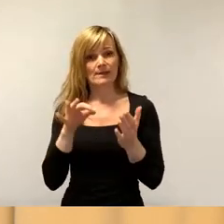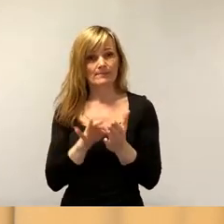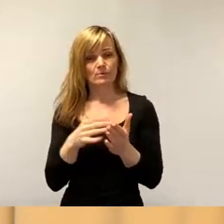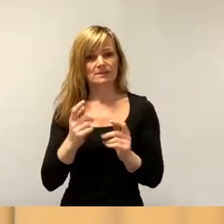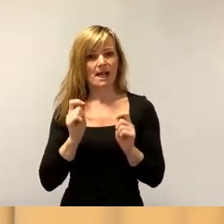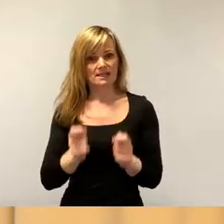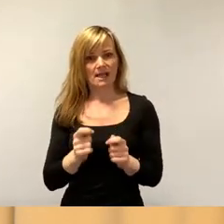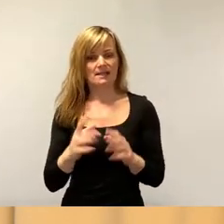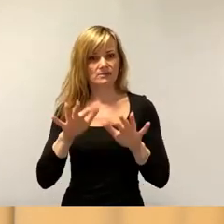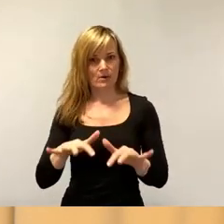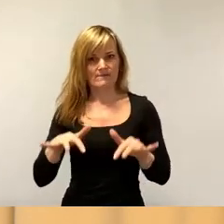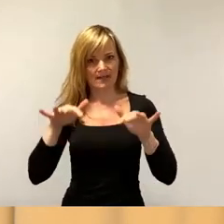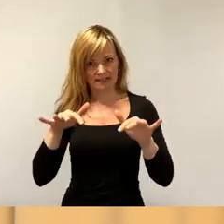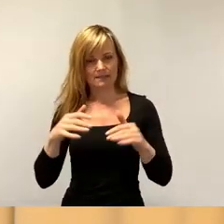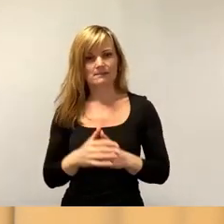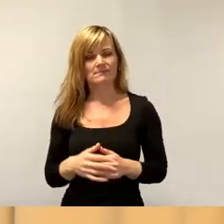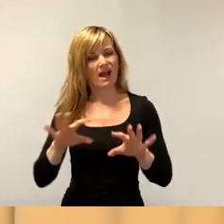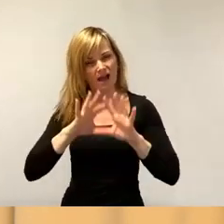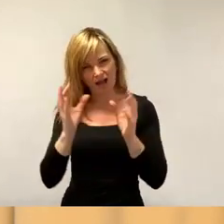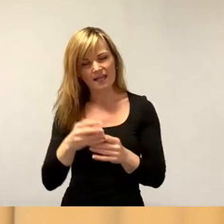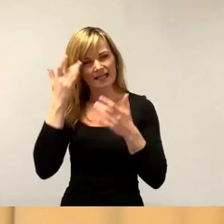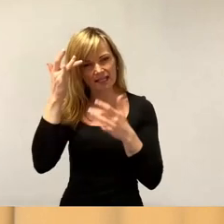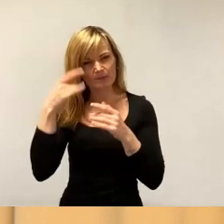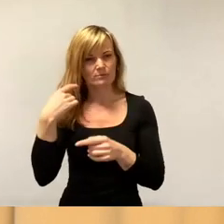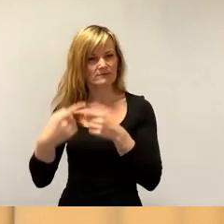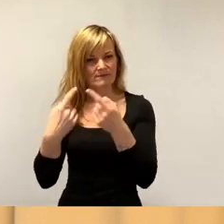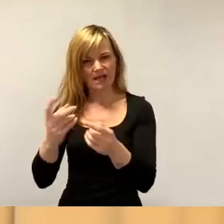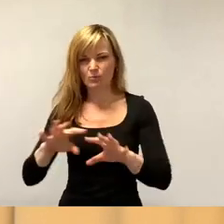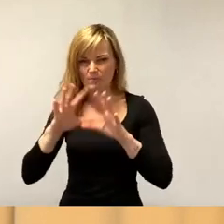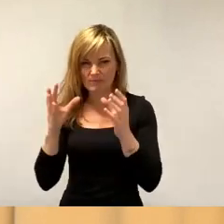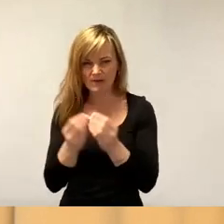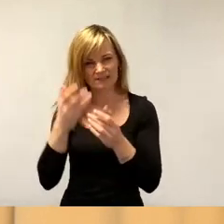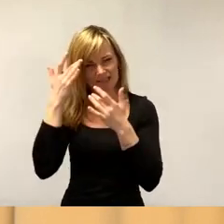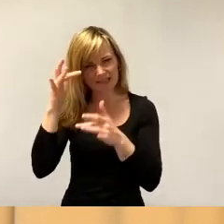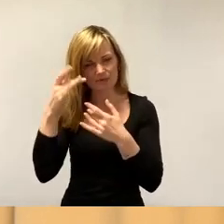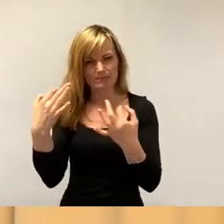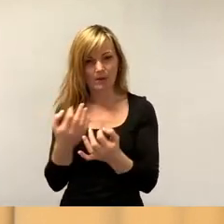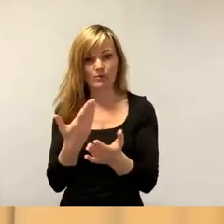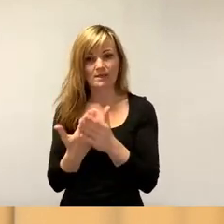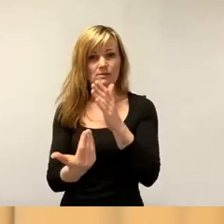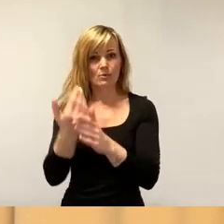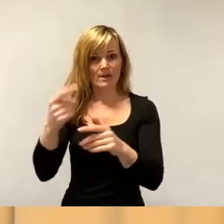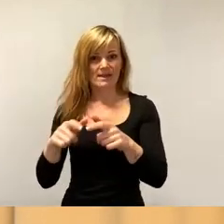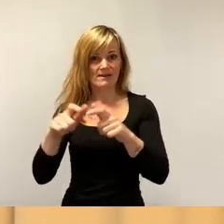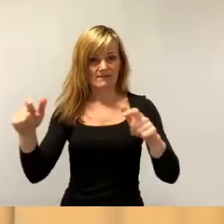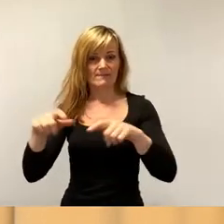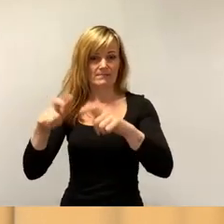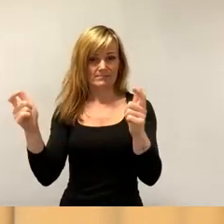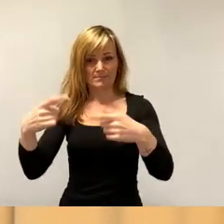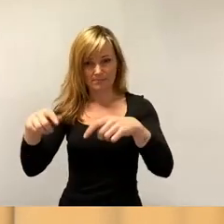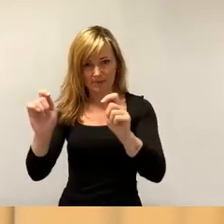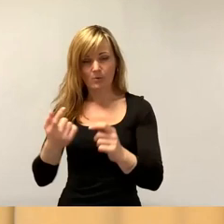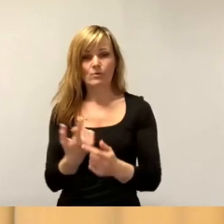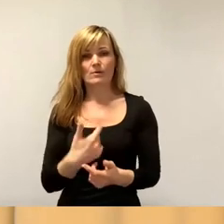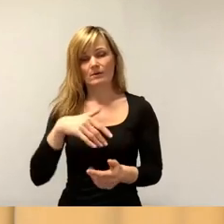zahlreichen Genehmigungsverfahren für den Bau dieser neuen Fabrik in Zuständigkeit der Landeshauptstadt, auch